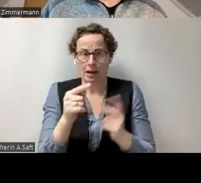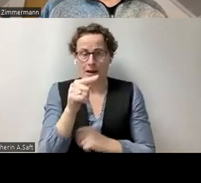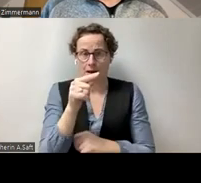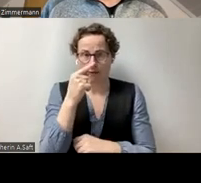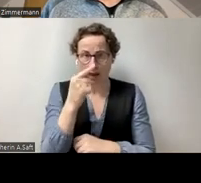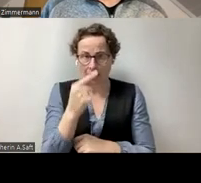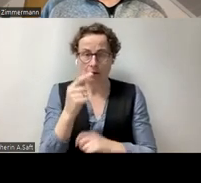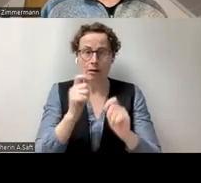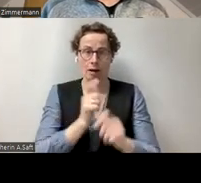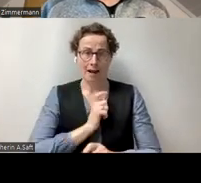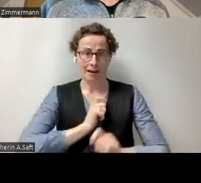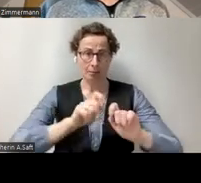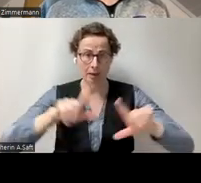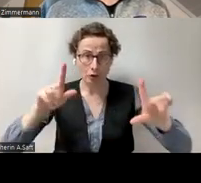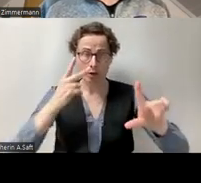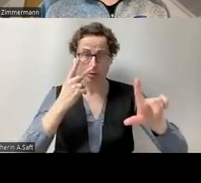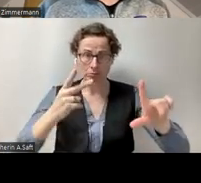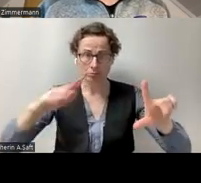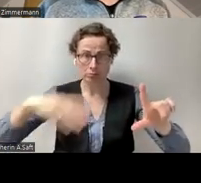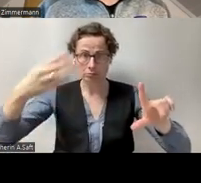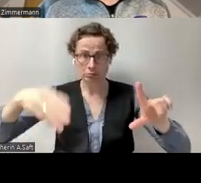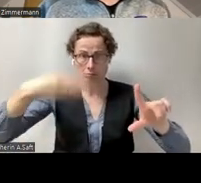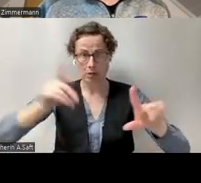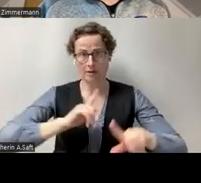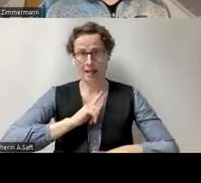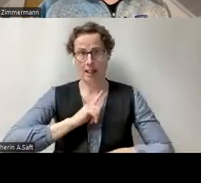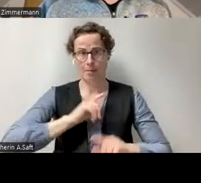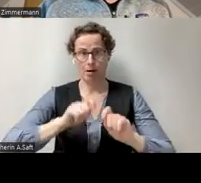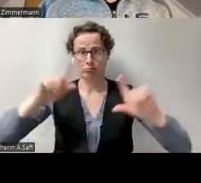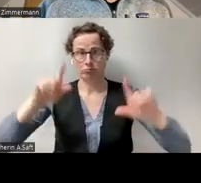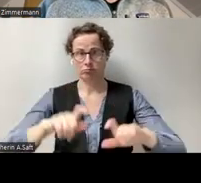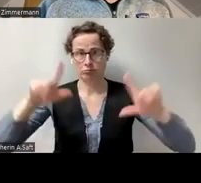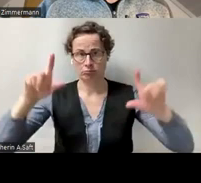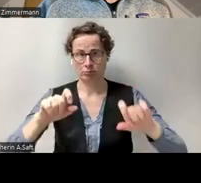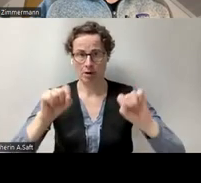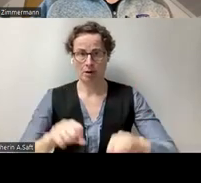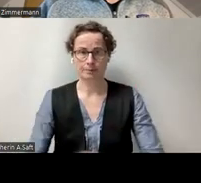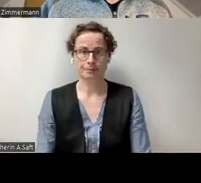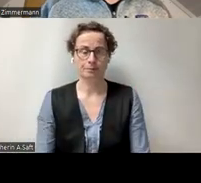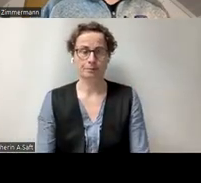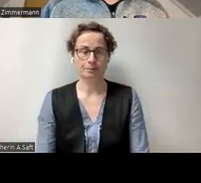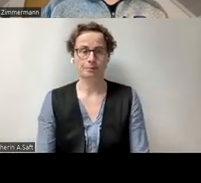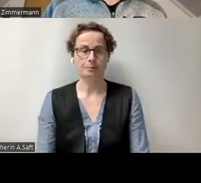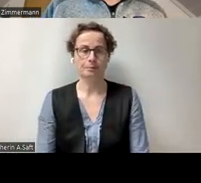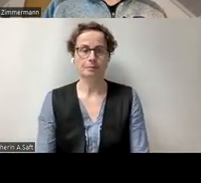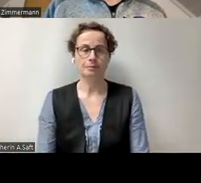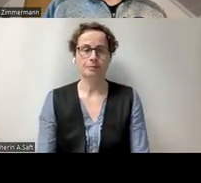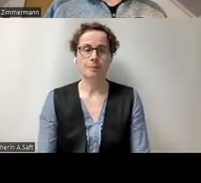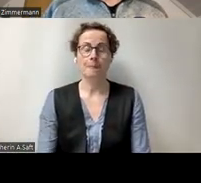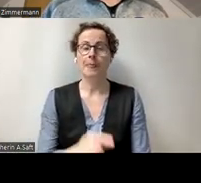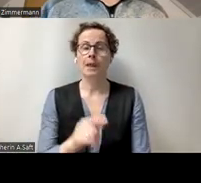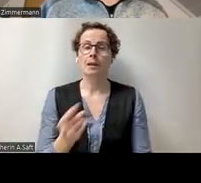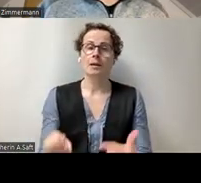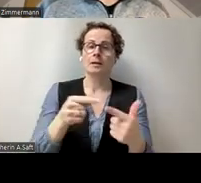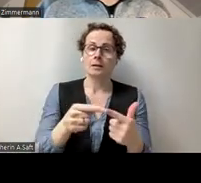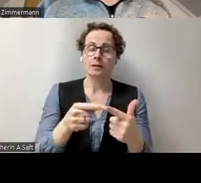eigenen Bildschirm anschaut. Die kann man ja auch vergrößern hier zum Beispiel. Das heißt, es gibt auch weitere Empfehlungen,